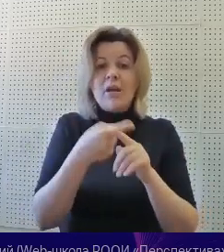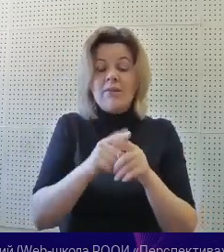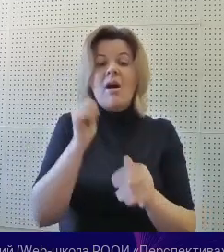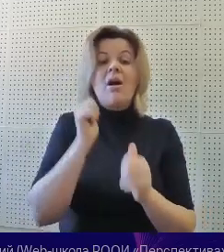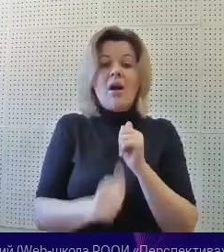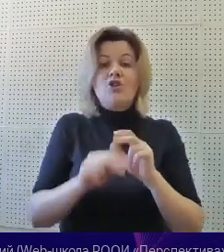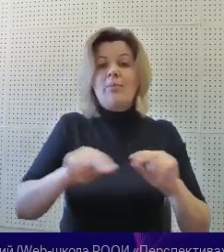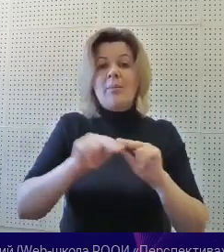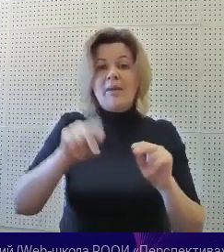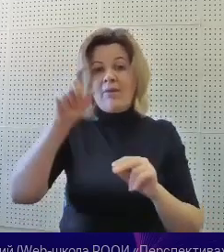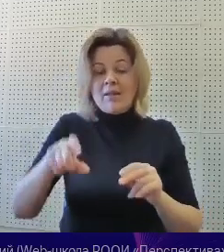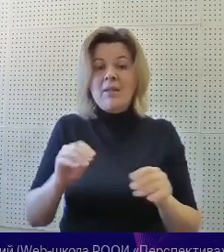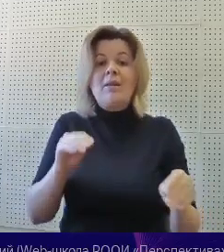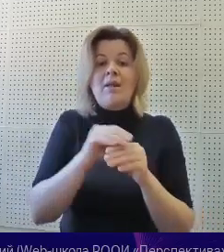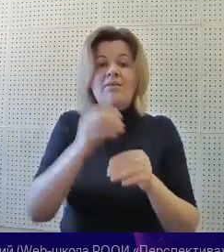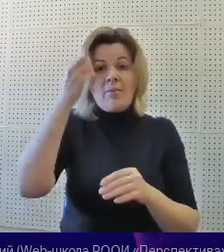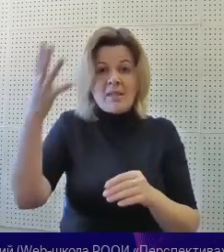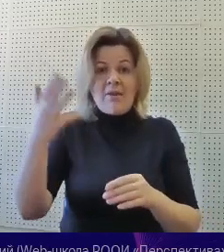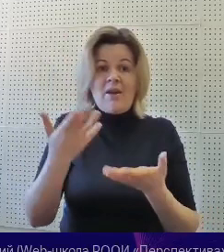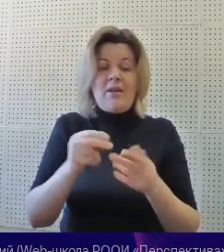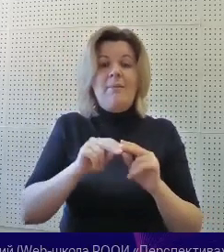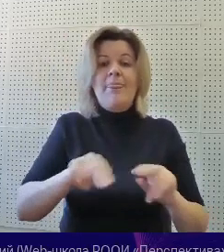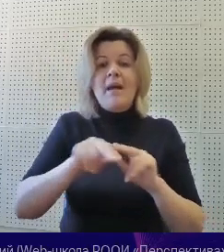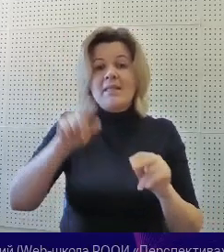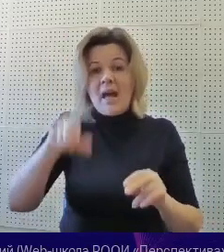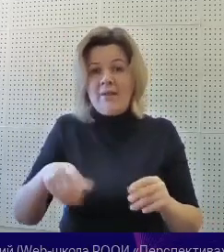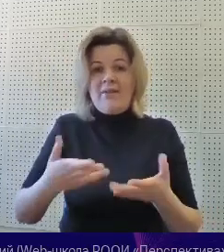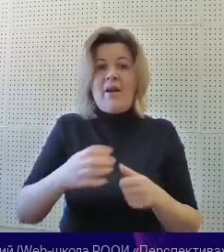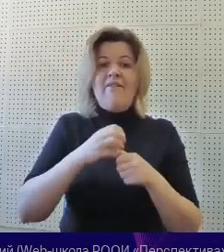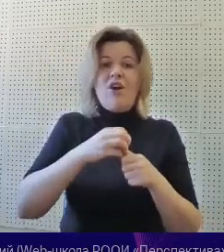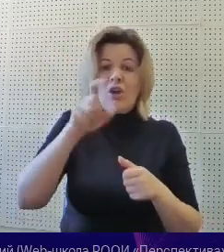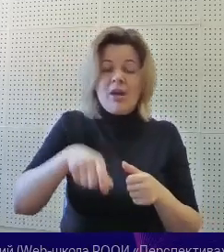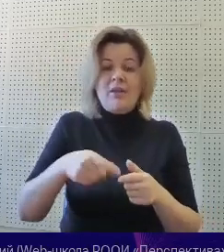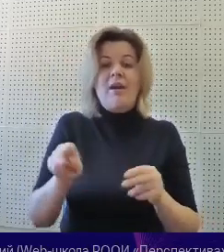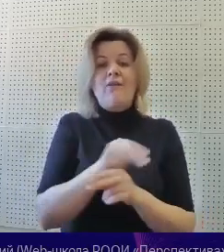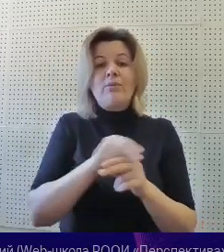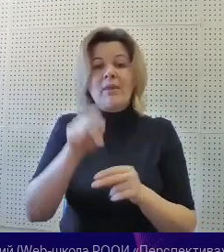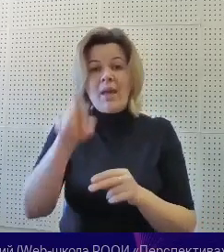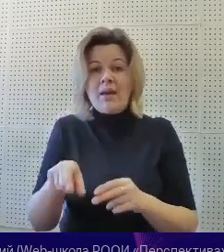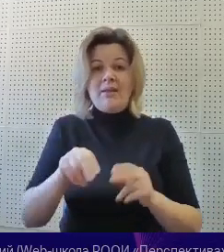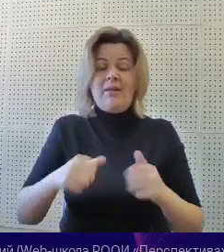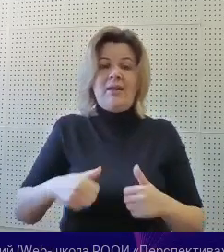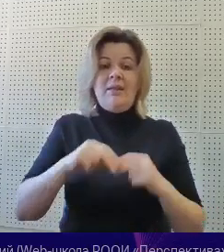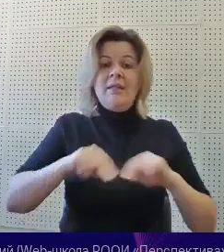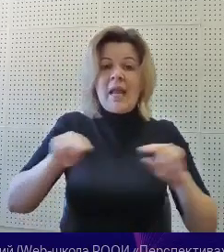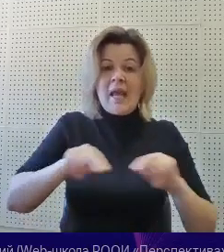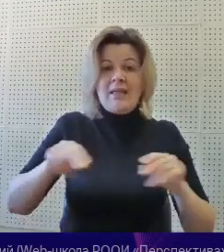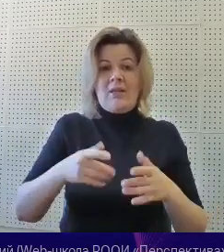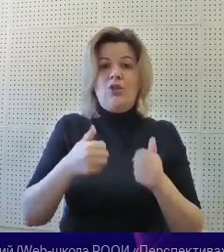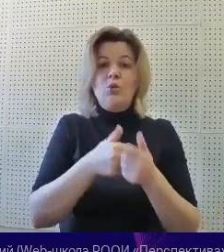преподаватель дополнительного образования наставник вожатый воспитатель тренер тьютер